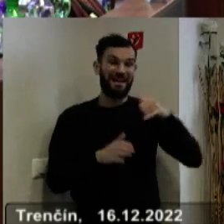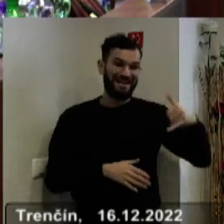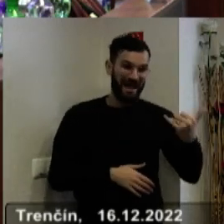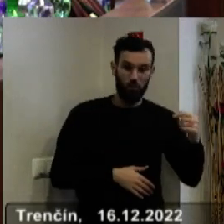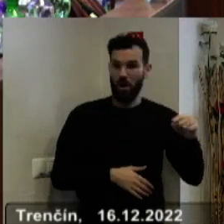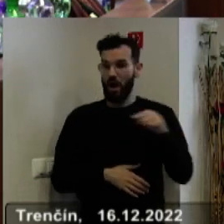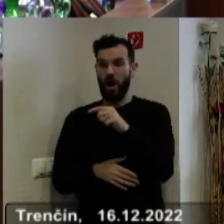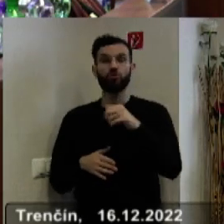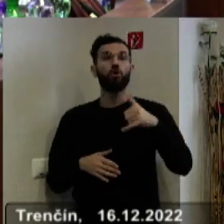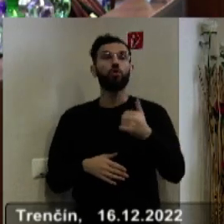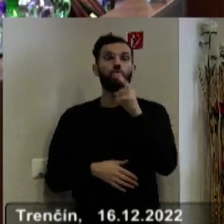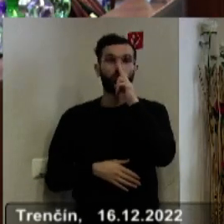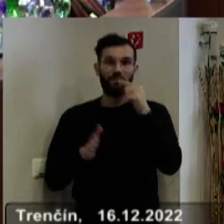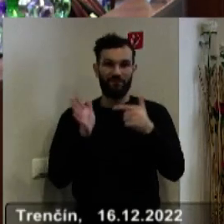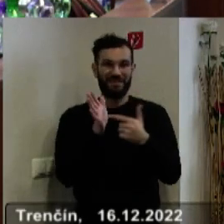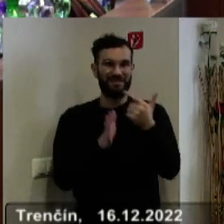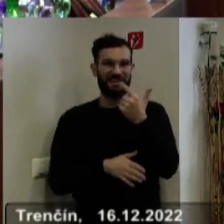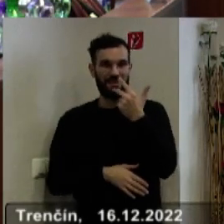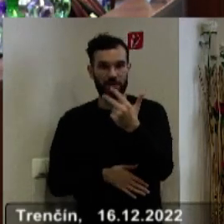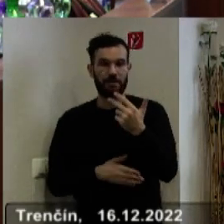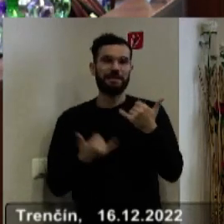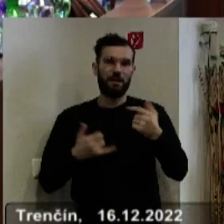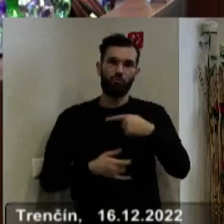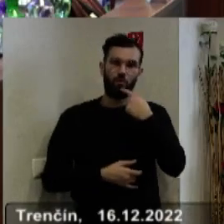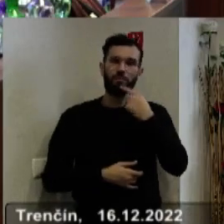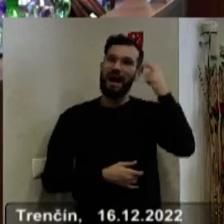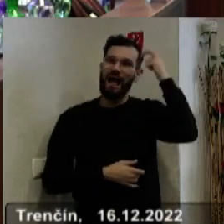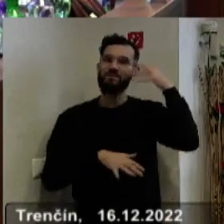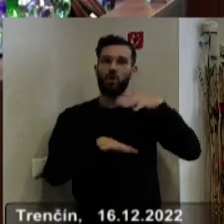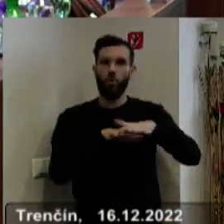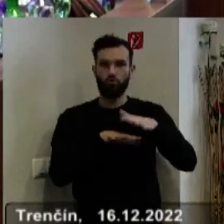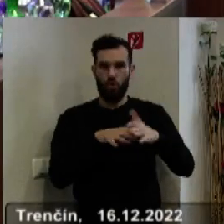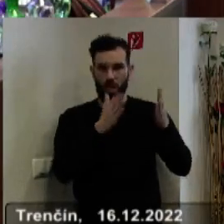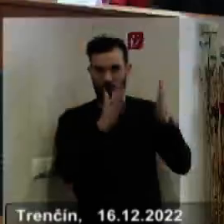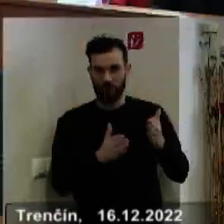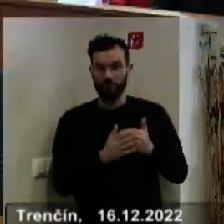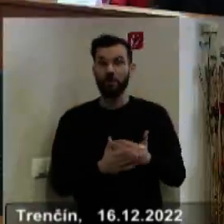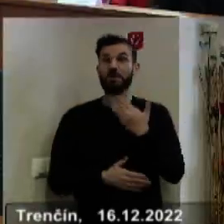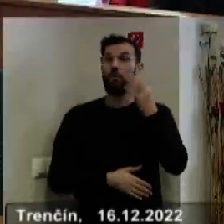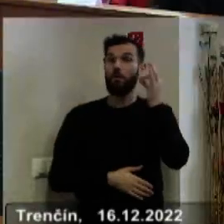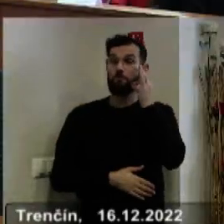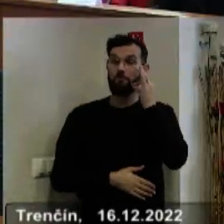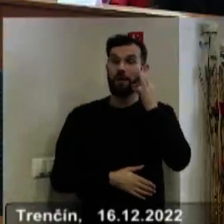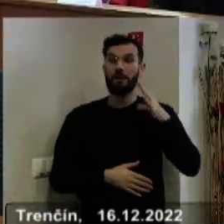2023. Opäť toho nepredklada pán hlavný kontrolor. Nech sa páči, máte slovo. No, ďakujem za slovo, pán predseda.